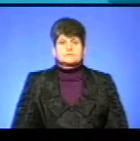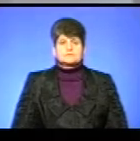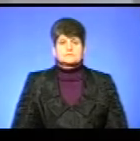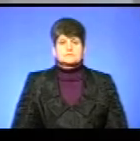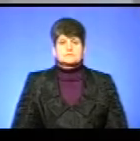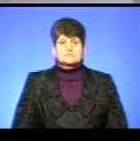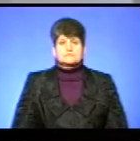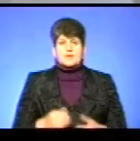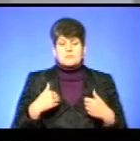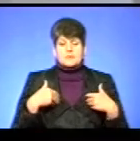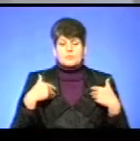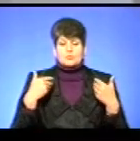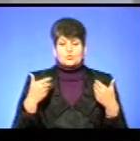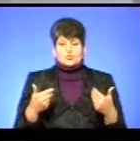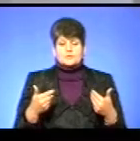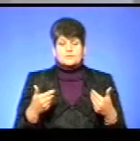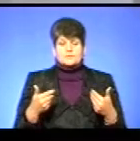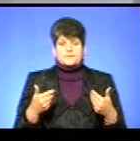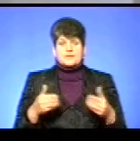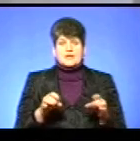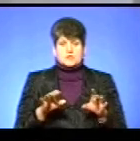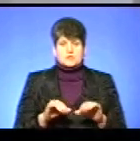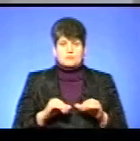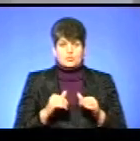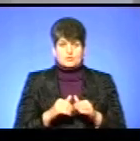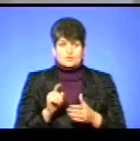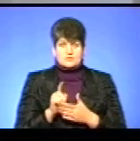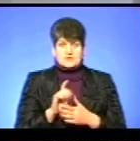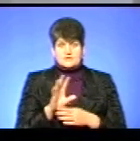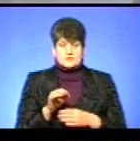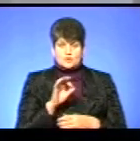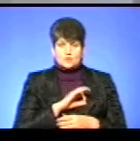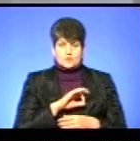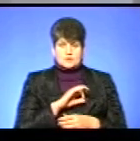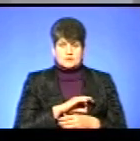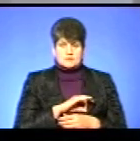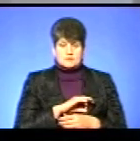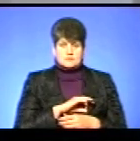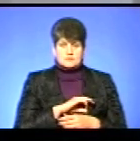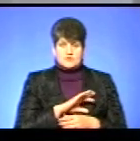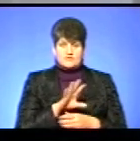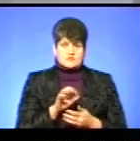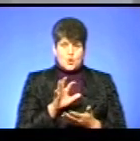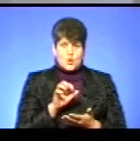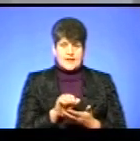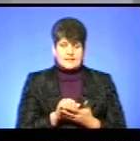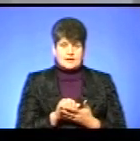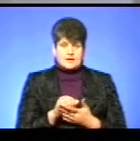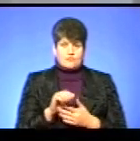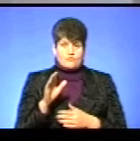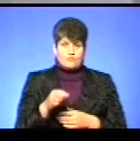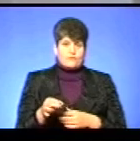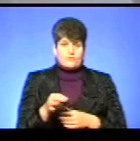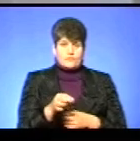Ми пропонуємо рішенням комісії зобов'язати всіх користувачів містерського гід, всіх орендарів водних об